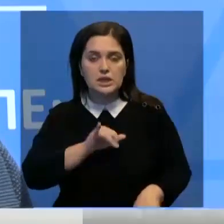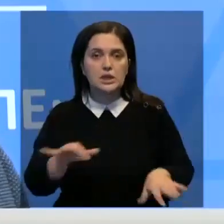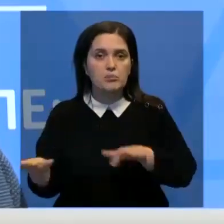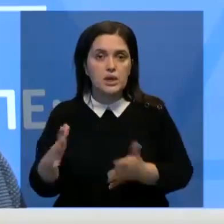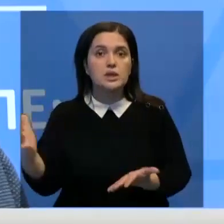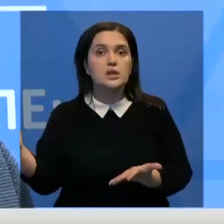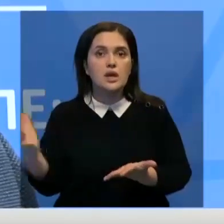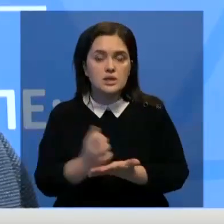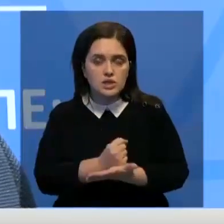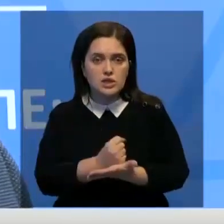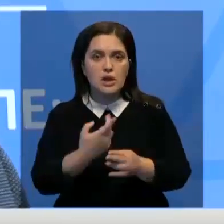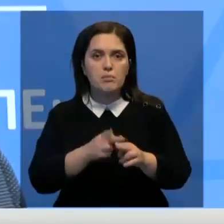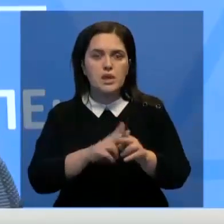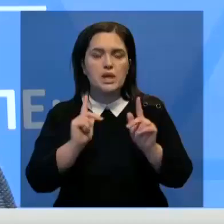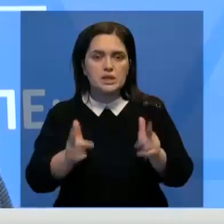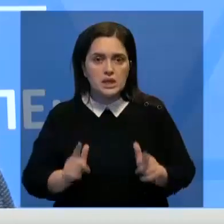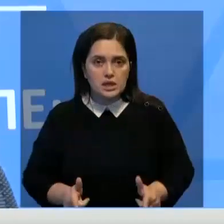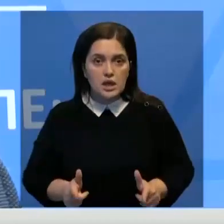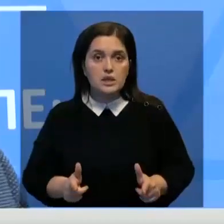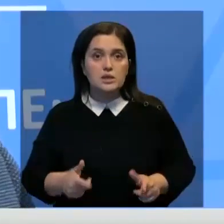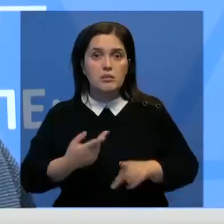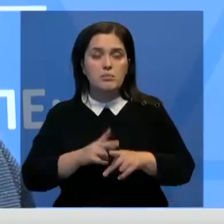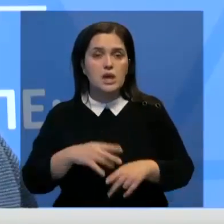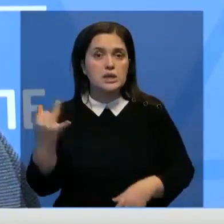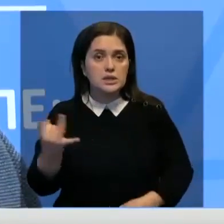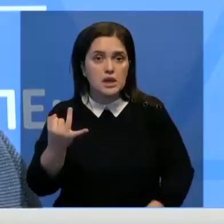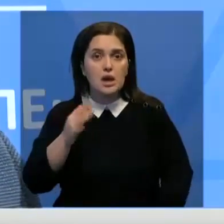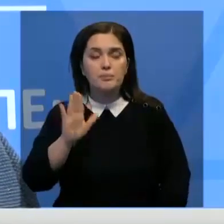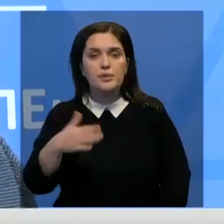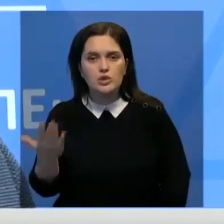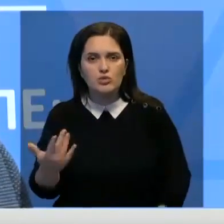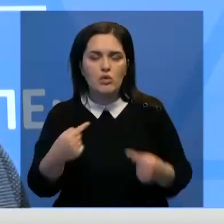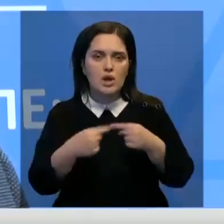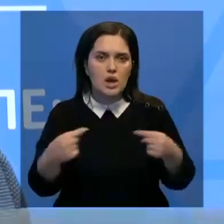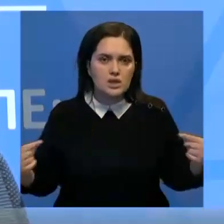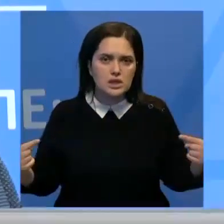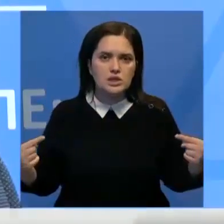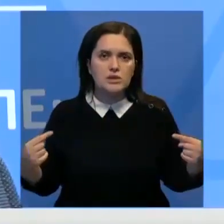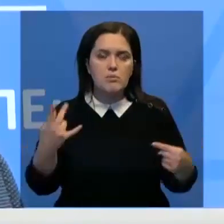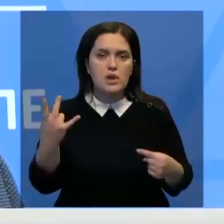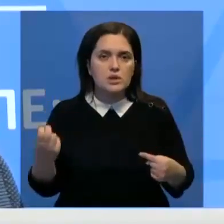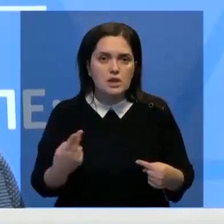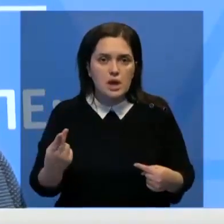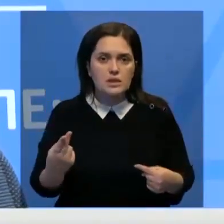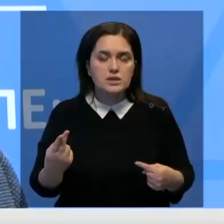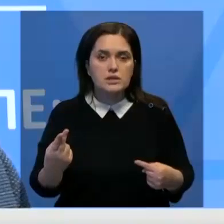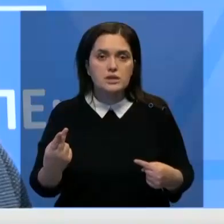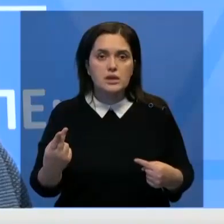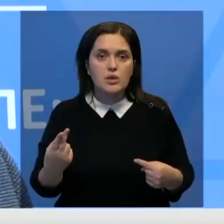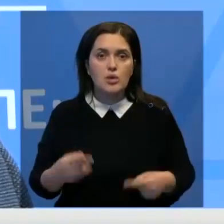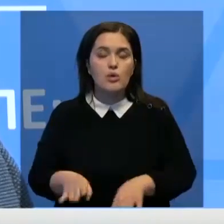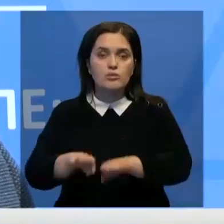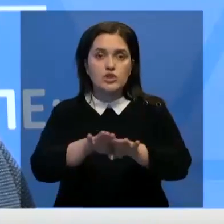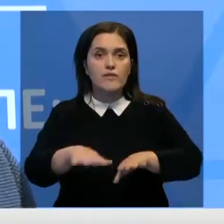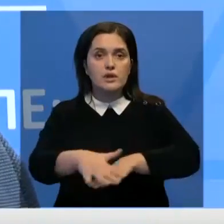достижения согласия и консенсуса, согласования интересов между различными этническими составляющими общего